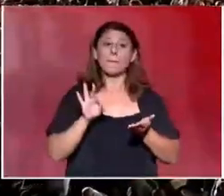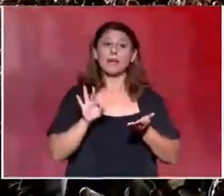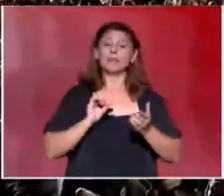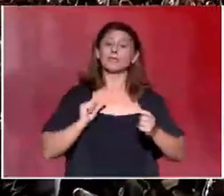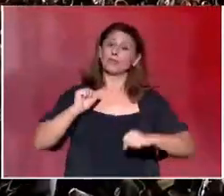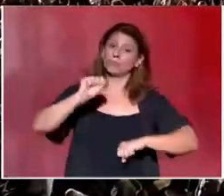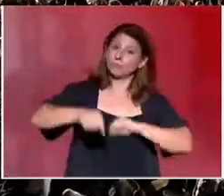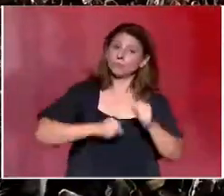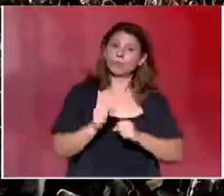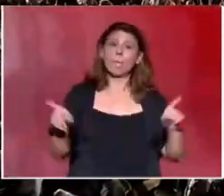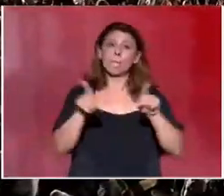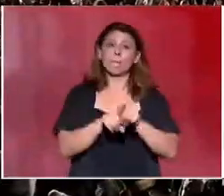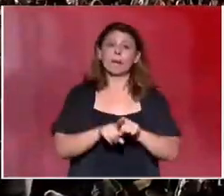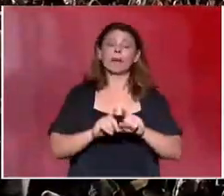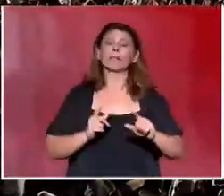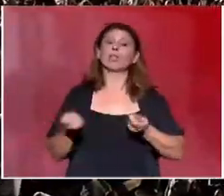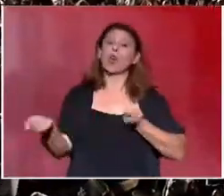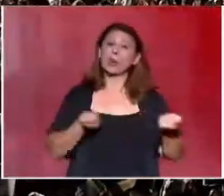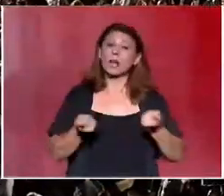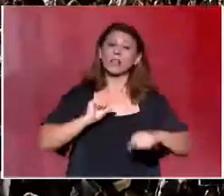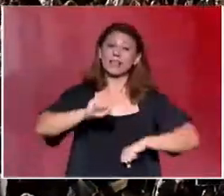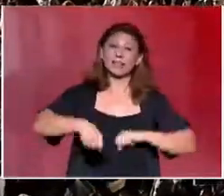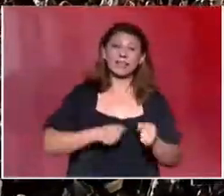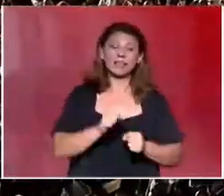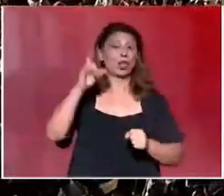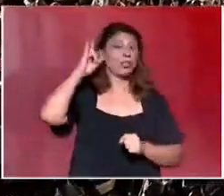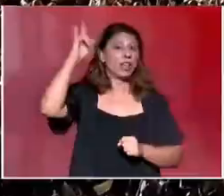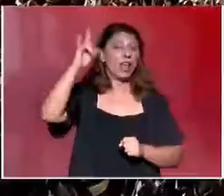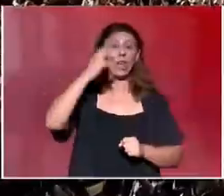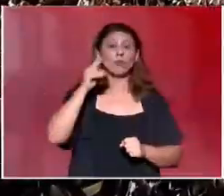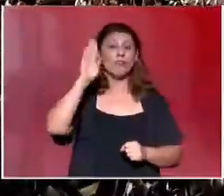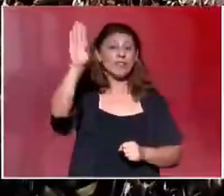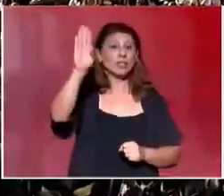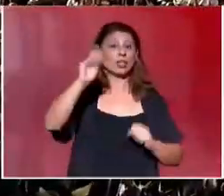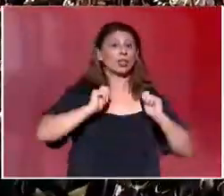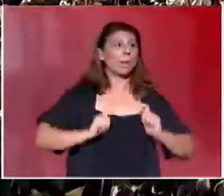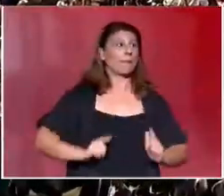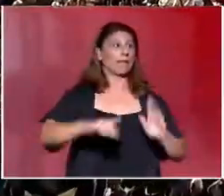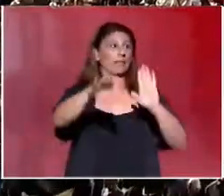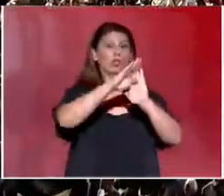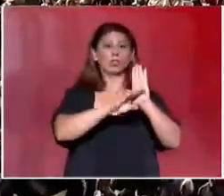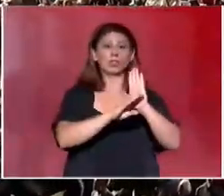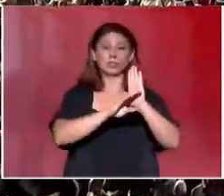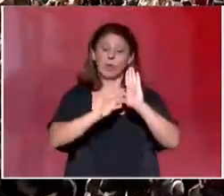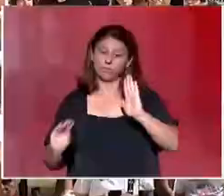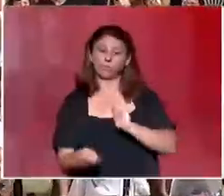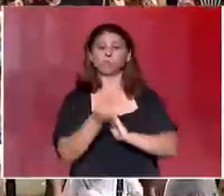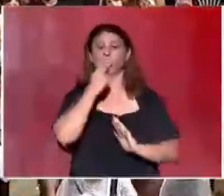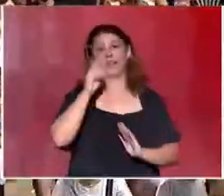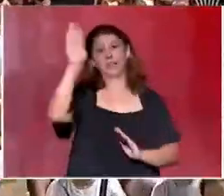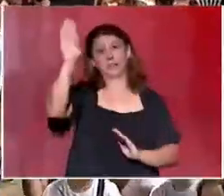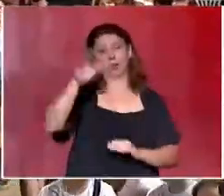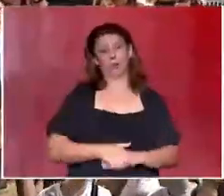μαζί με το οργανωμένο κίνημα, το τέρας του φασισμού και το καπιναλιστικό σύστημα που τον γεννά. Το